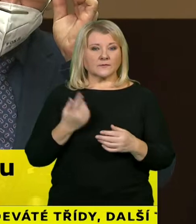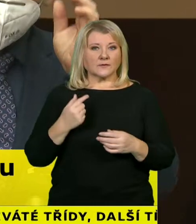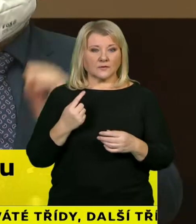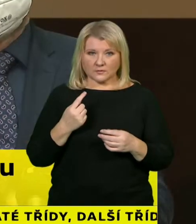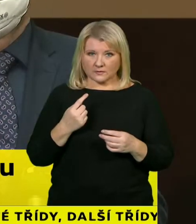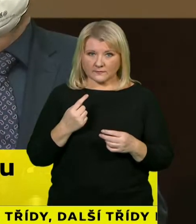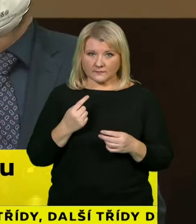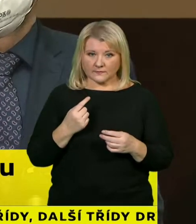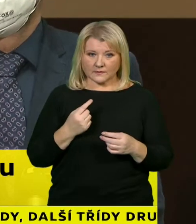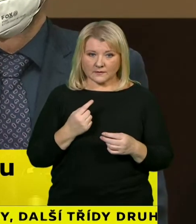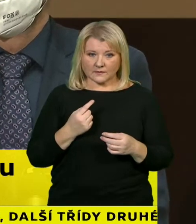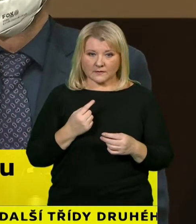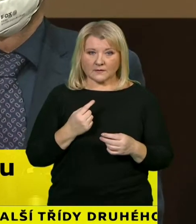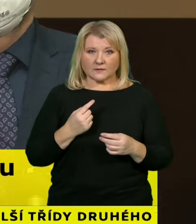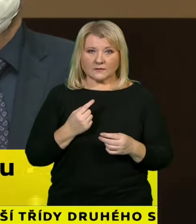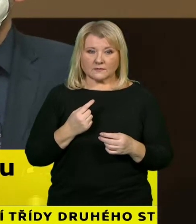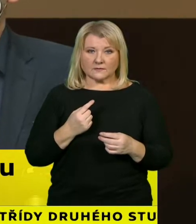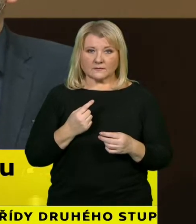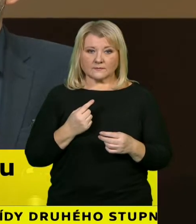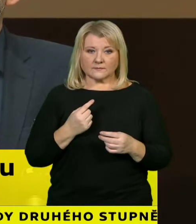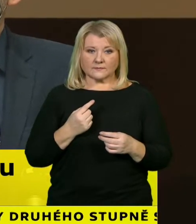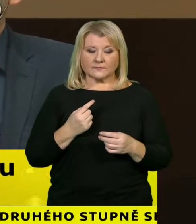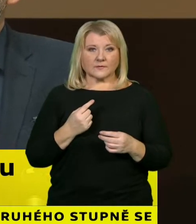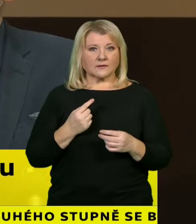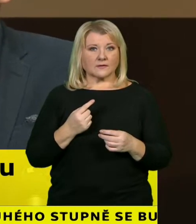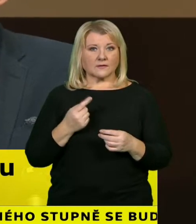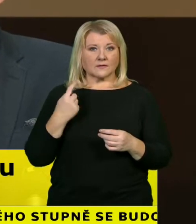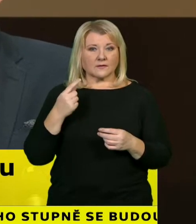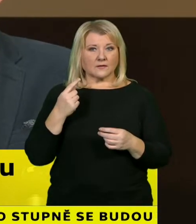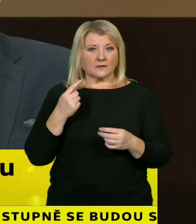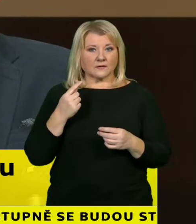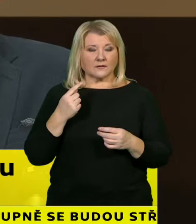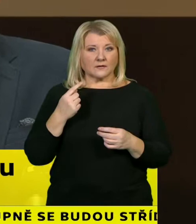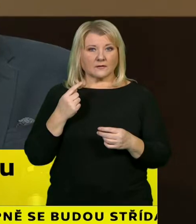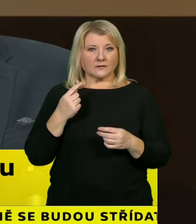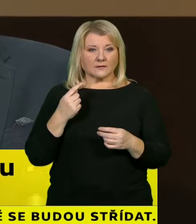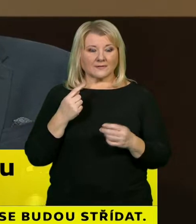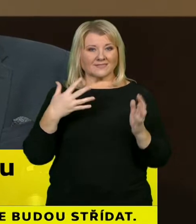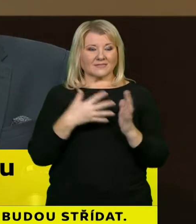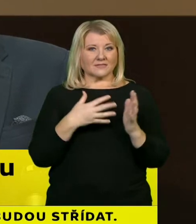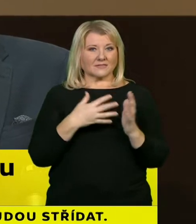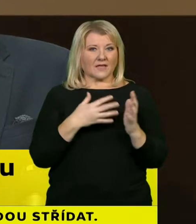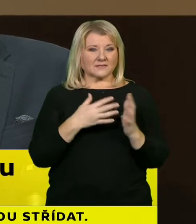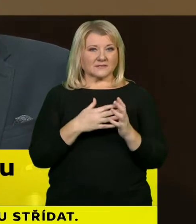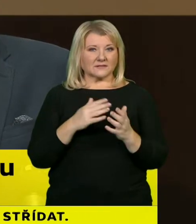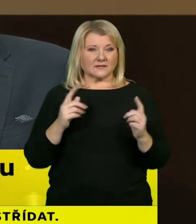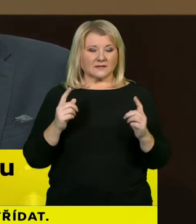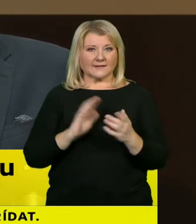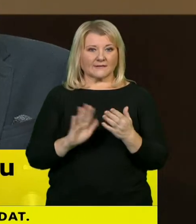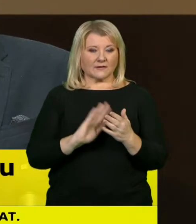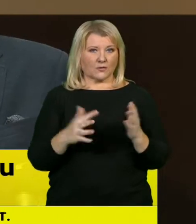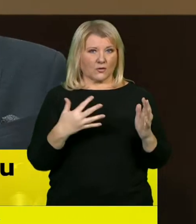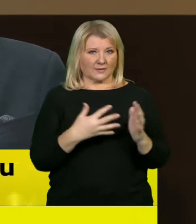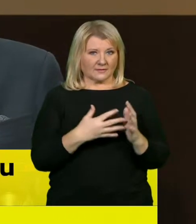která tam můžou být použity do ostrého nasazení, jsou hrychlejší a spolivější než PCR testy. Začnou se v Česku